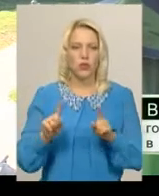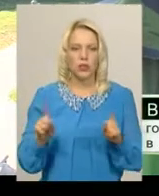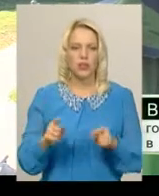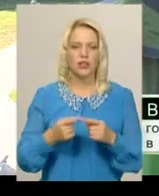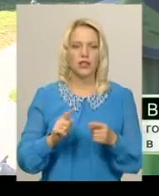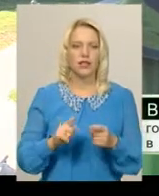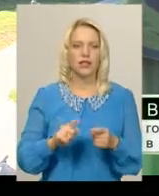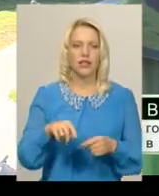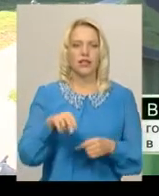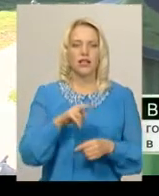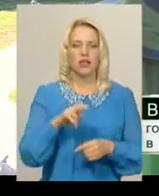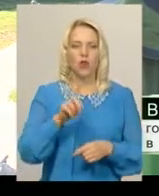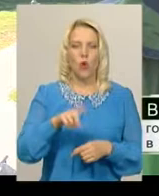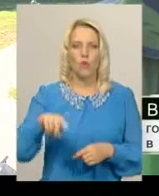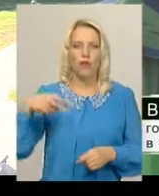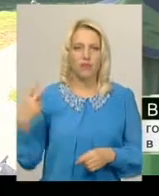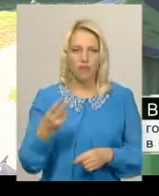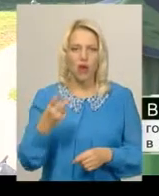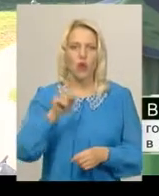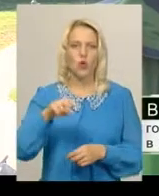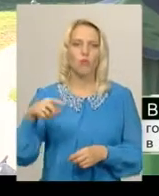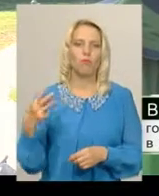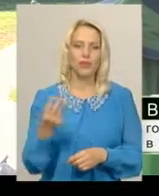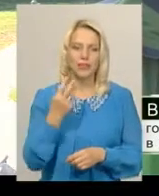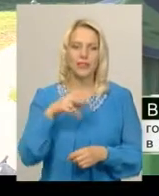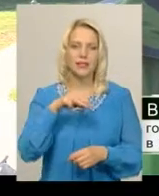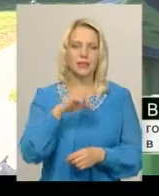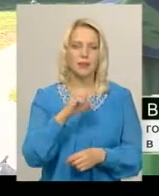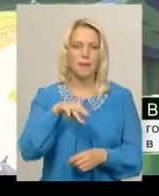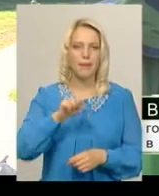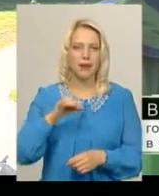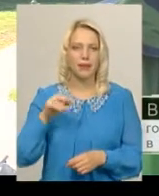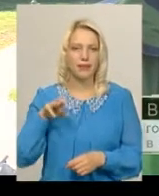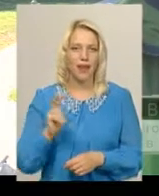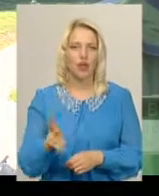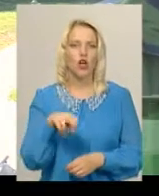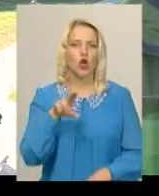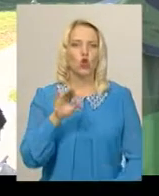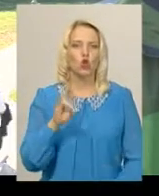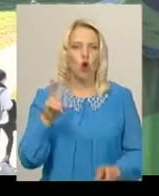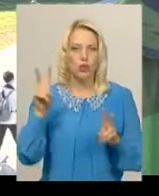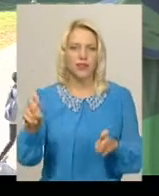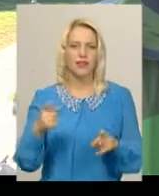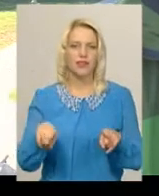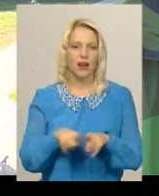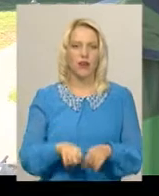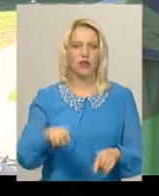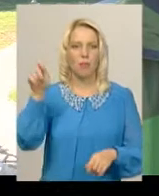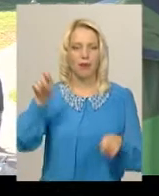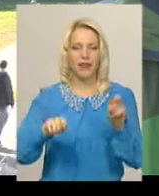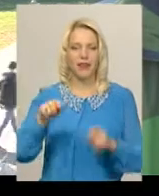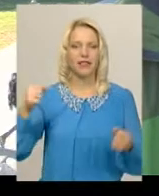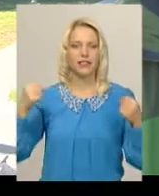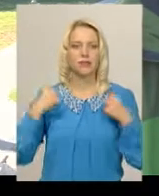каноє. Це ДЮСШ номер 2, ДЮСШ номер 3 – Спартак, ДЮСШ Дон. Також приїхали спортсмени